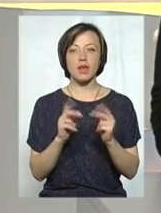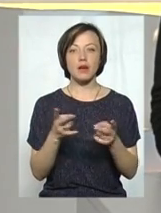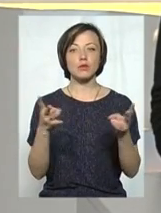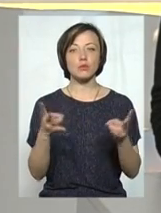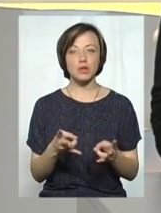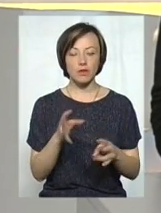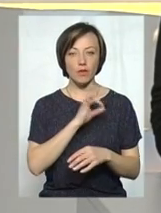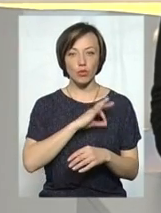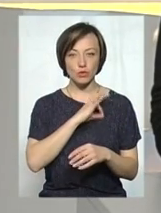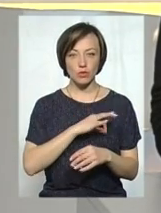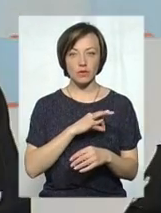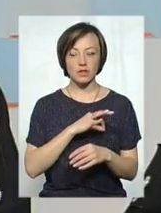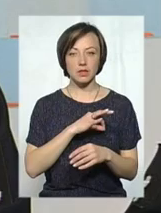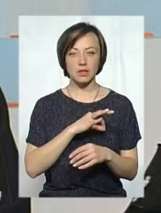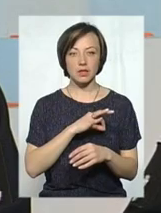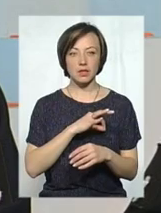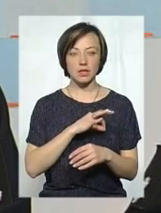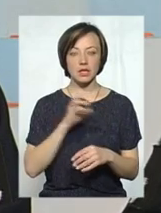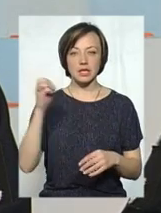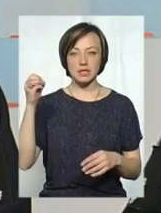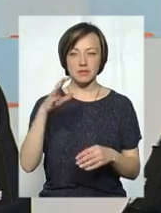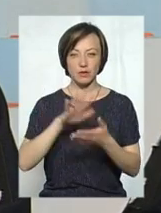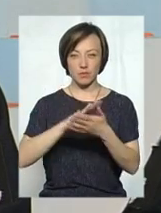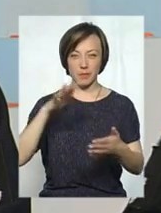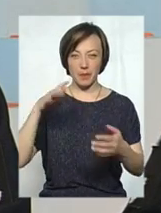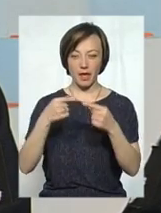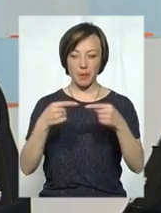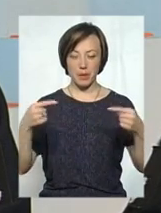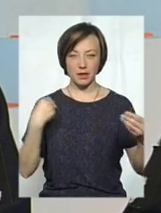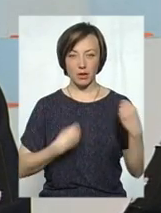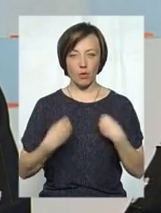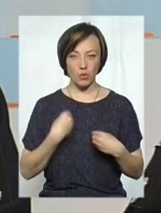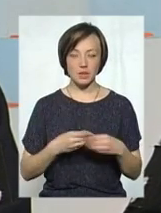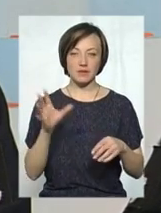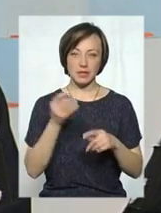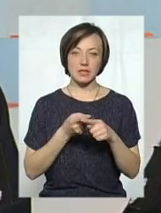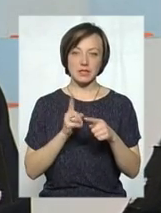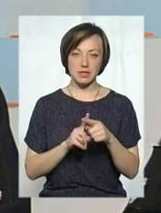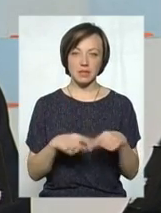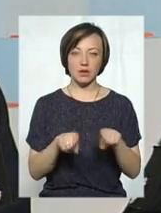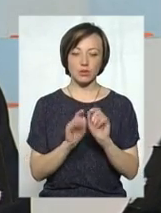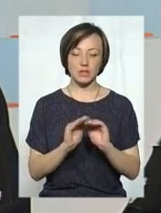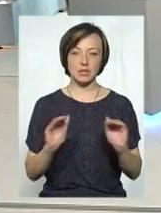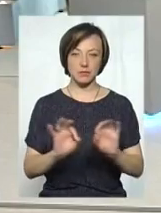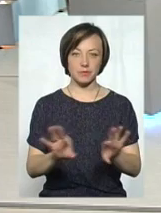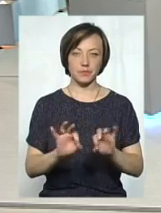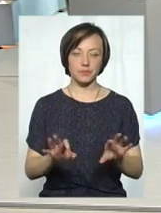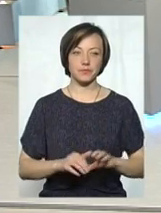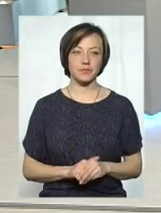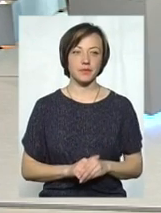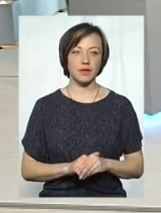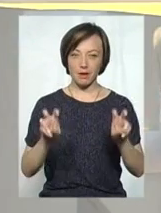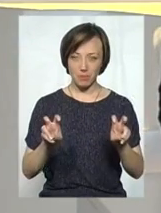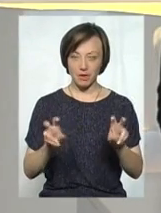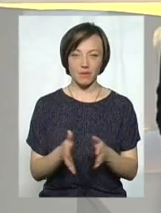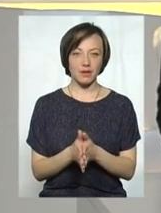необхідно використовувати світло, відбиваючі елементи на одязі. Все це ми теж з дітками працюємо. Дякую,